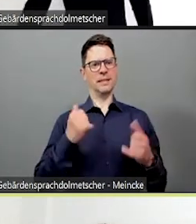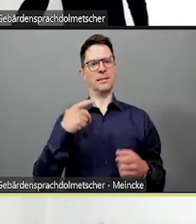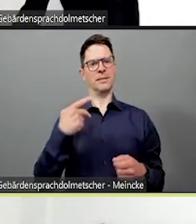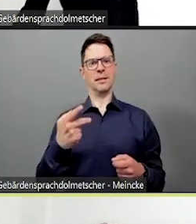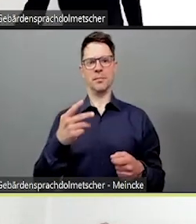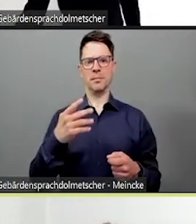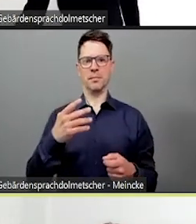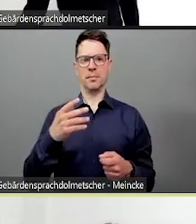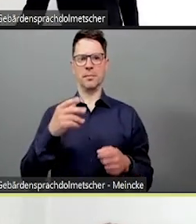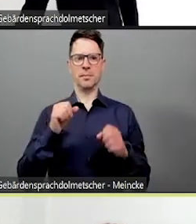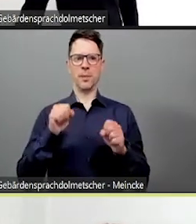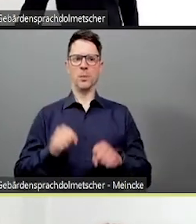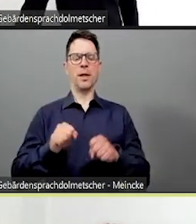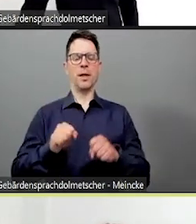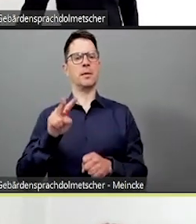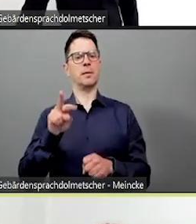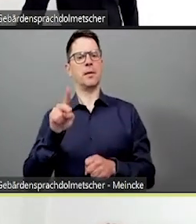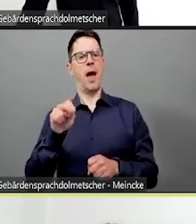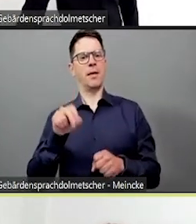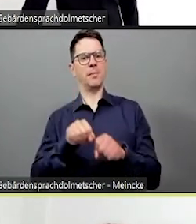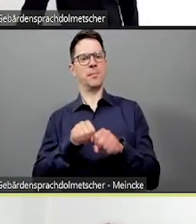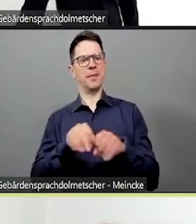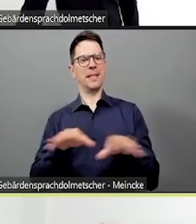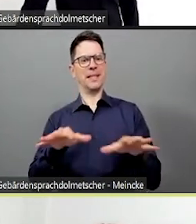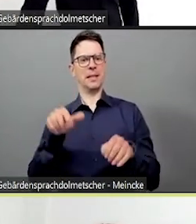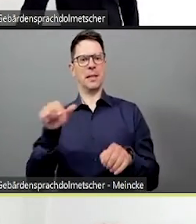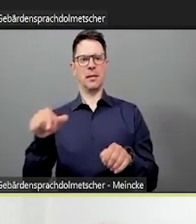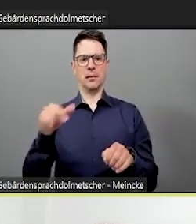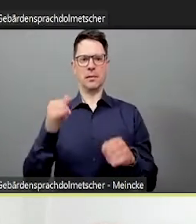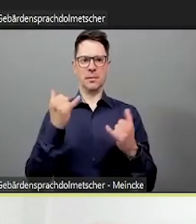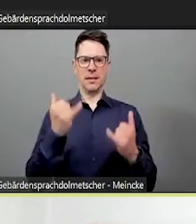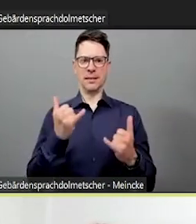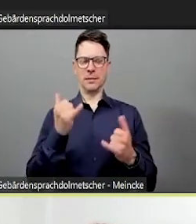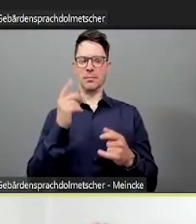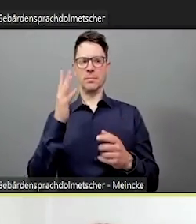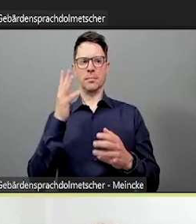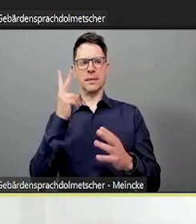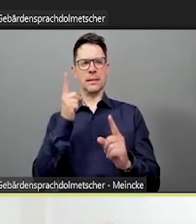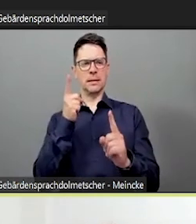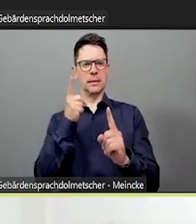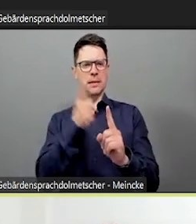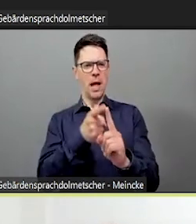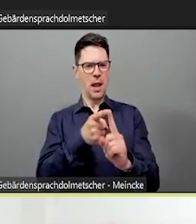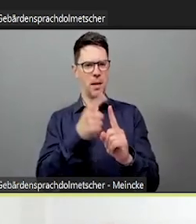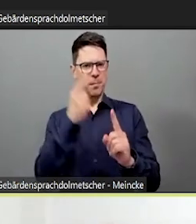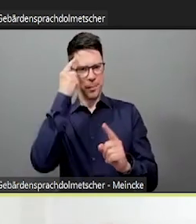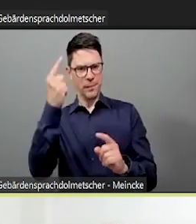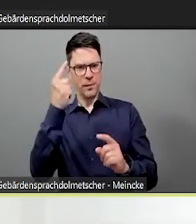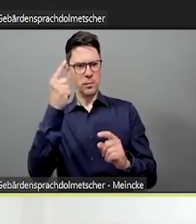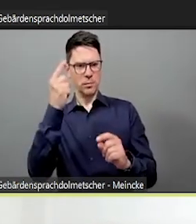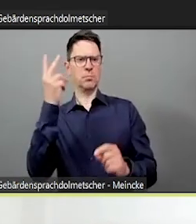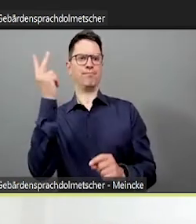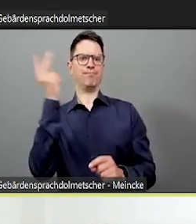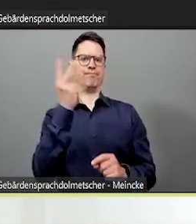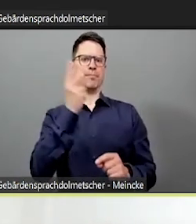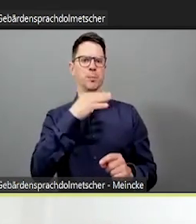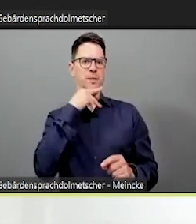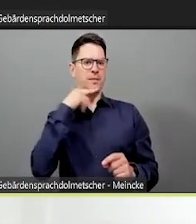und den an die Studierenden schicken und da bestimmte Lernvoraussetzungen direkt abfragen.